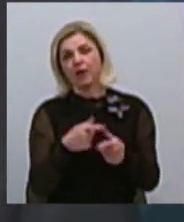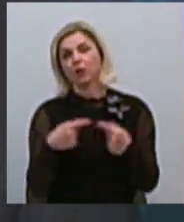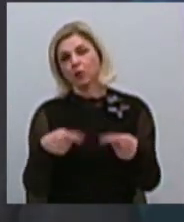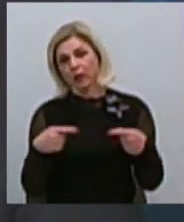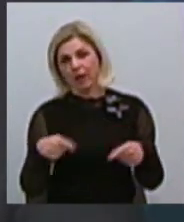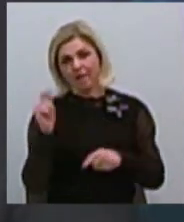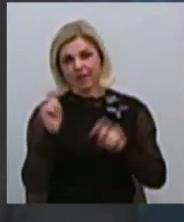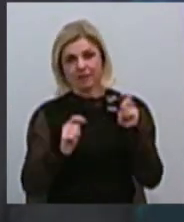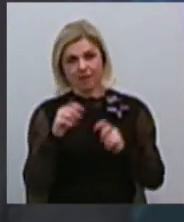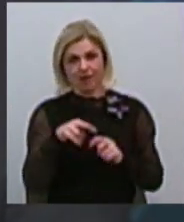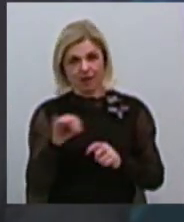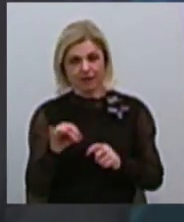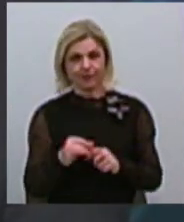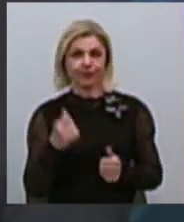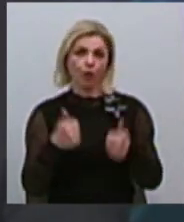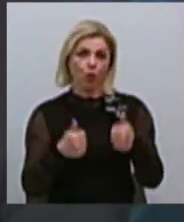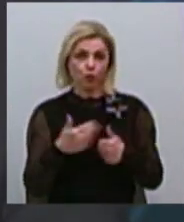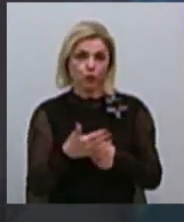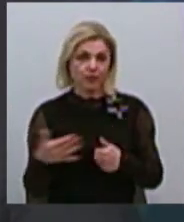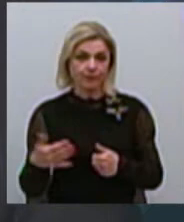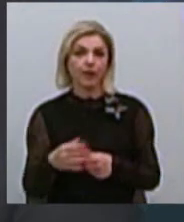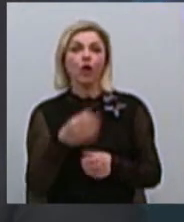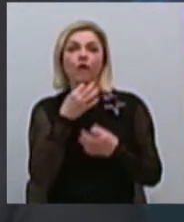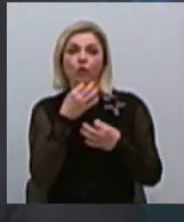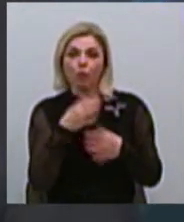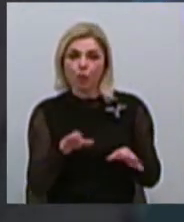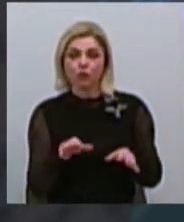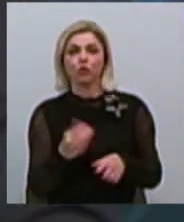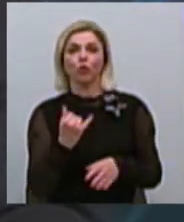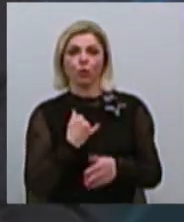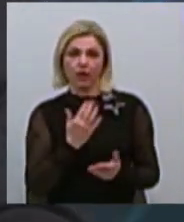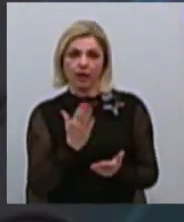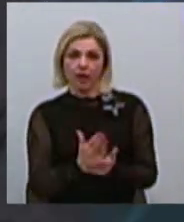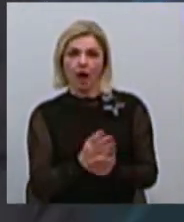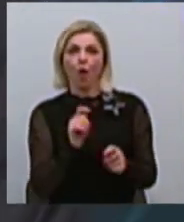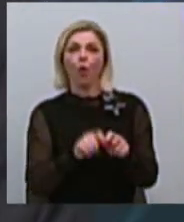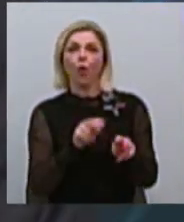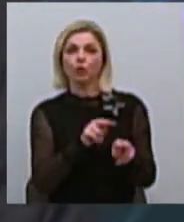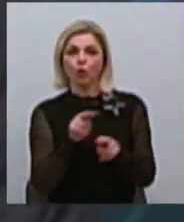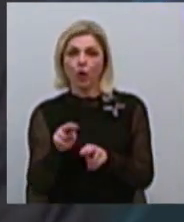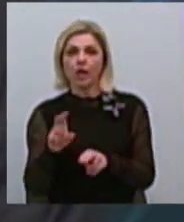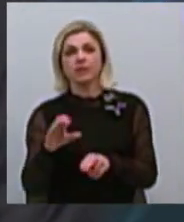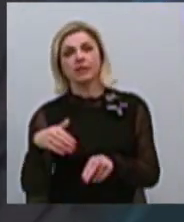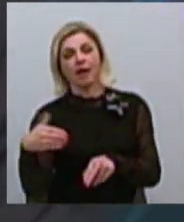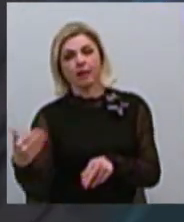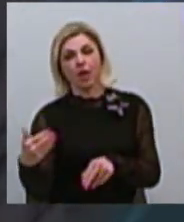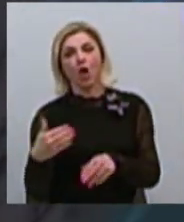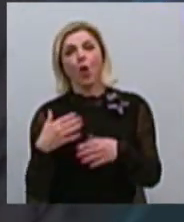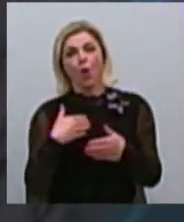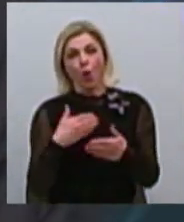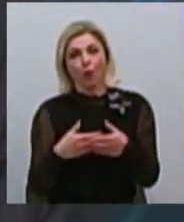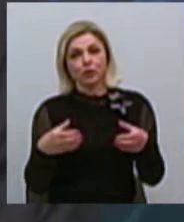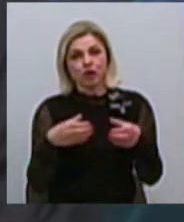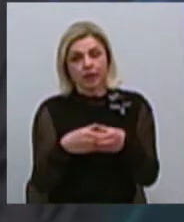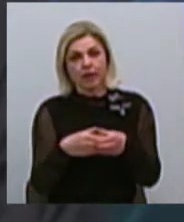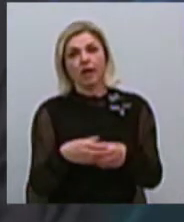конкурси і прочі активності. Тобто, в будь-якому випадку, у нас є контроль зі сторони общини на стадії